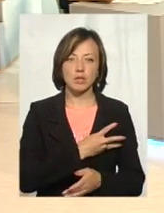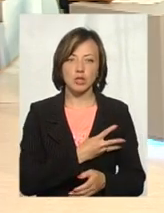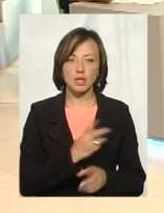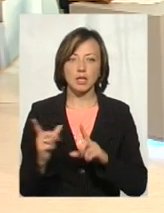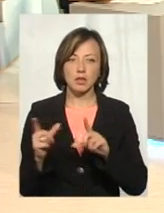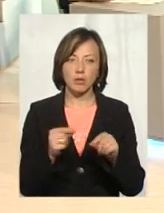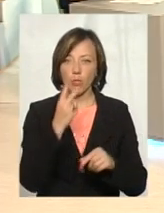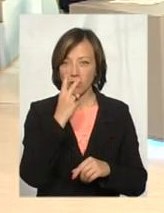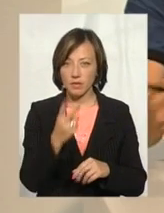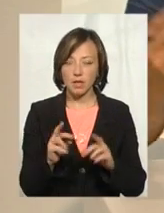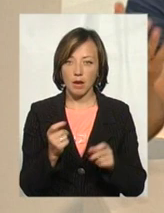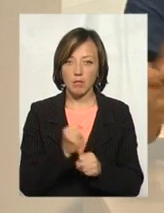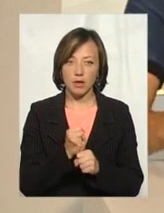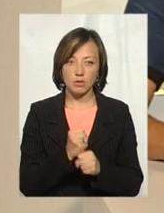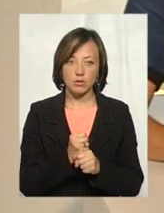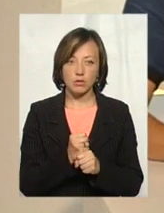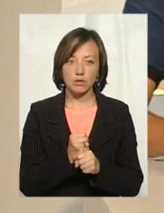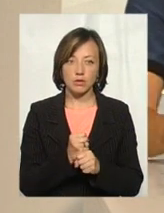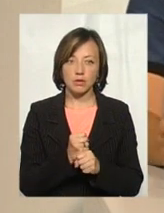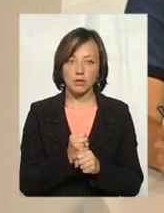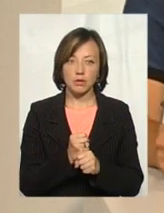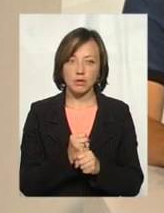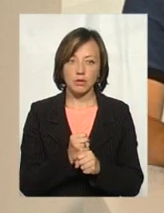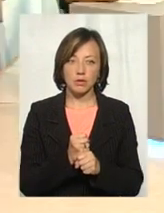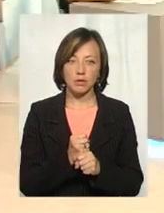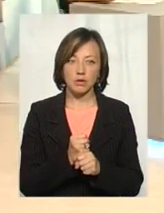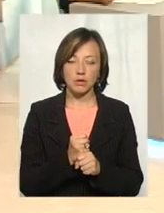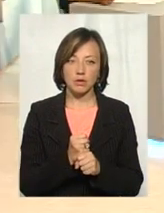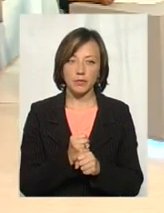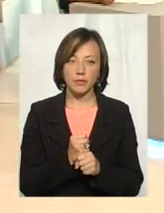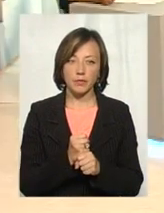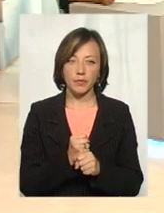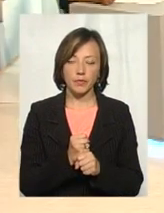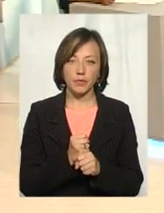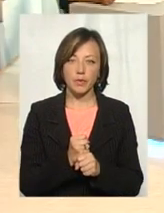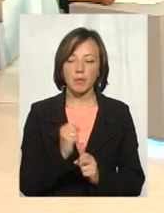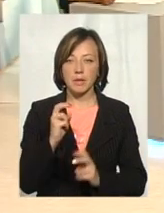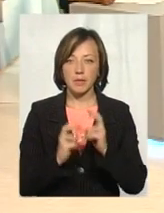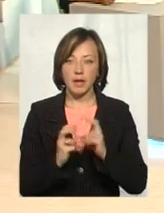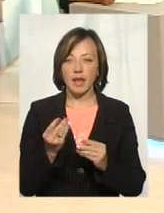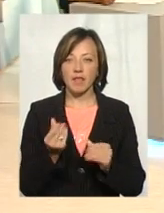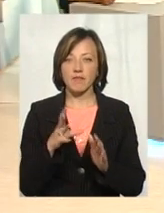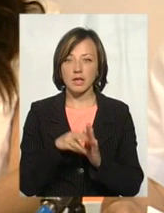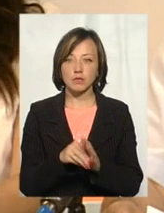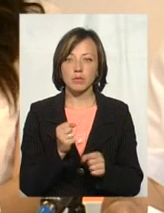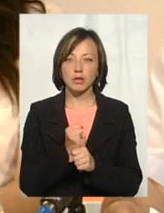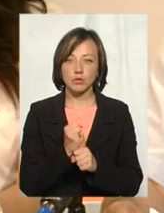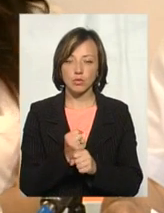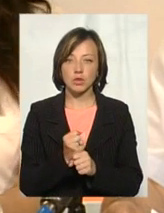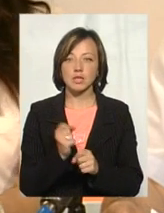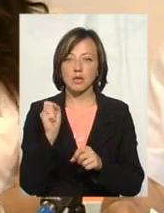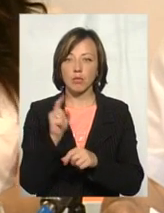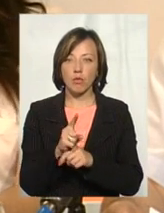їхати, також активістів, як працює це і так далі. Тим більше, що інвестор працює вже на випередження, вже